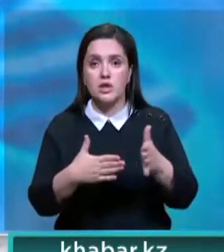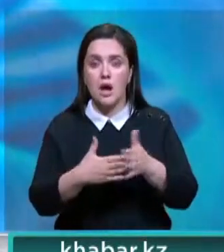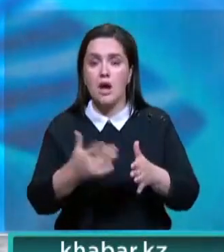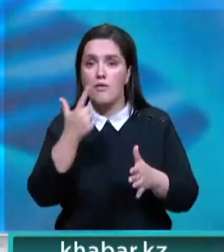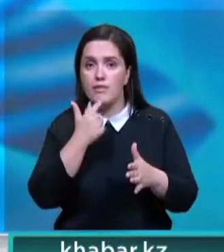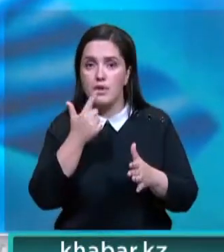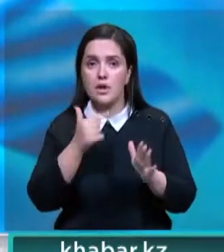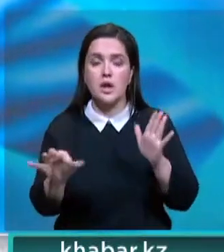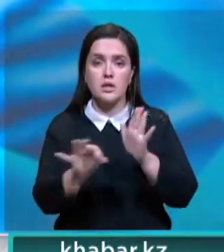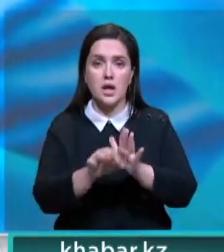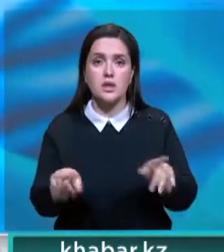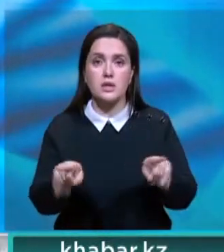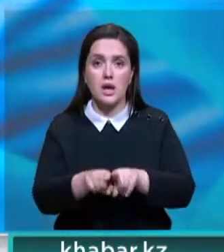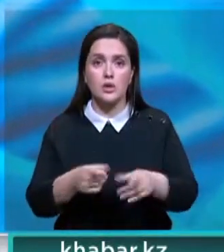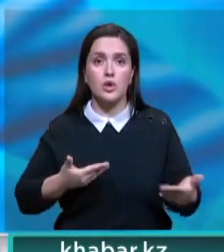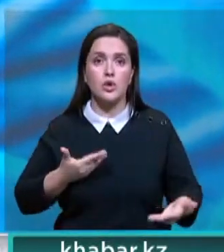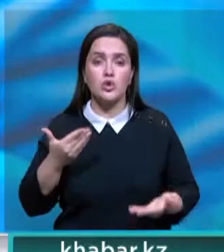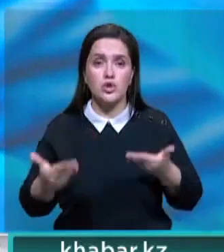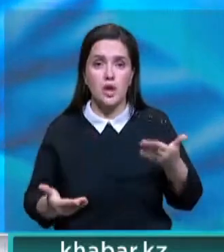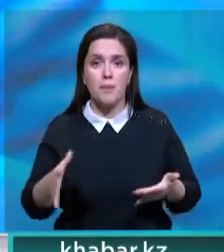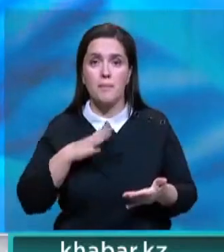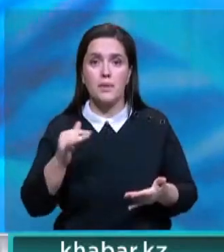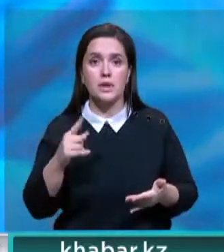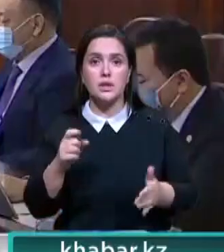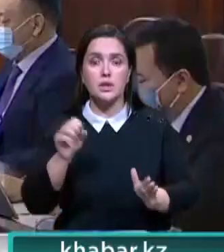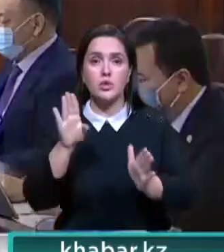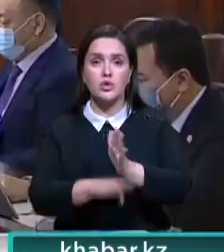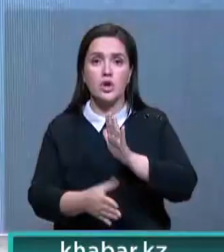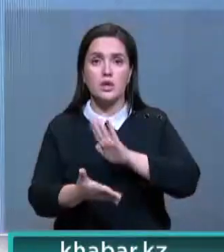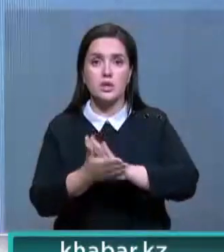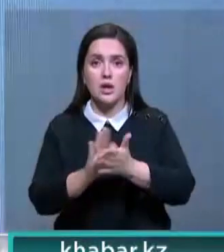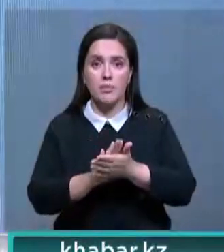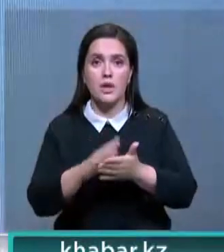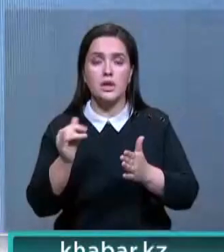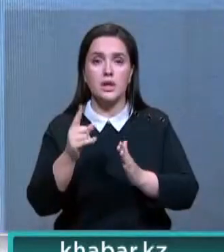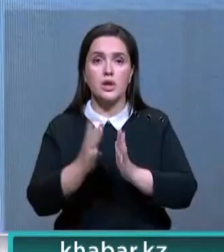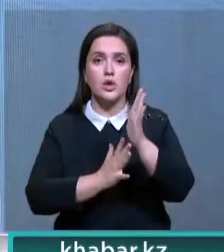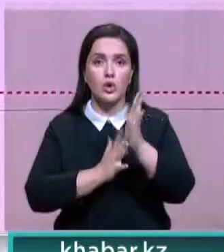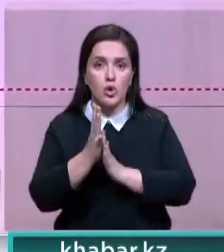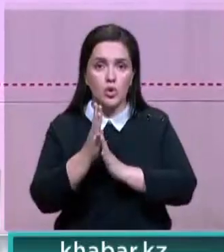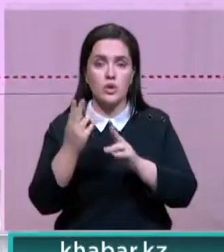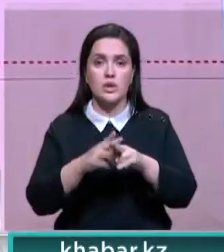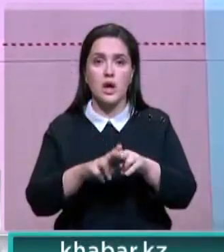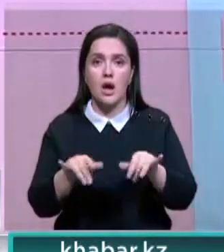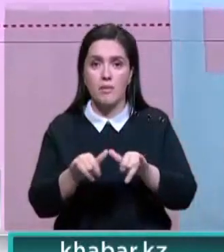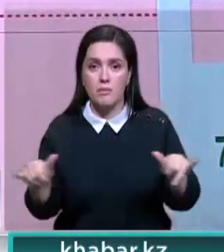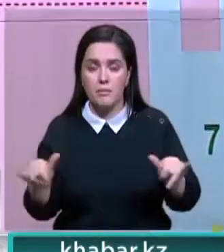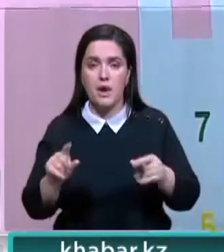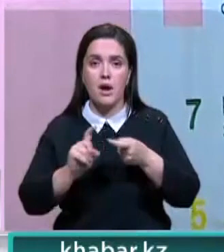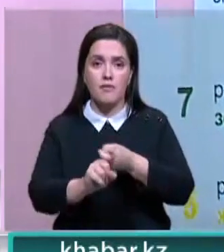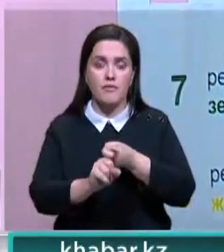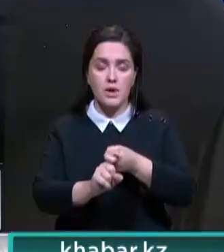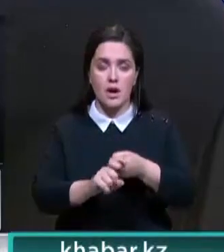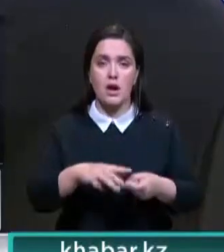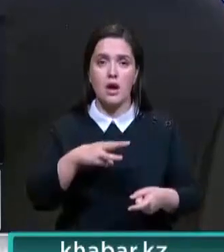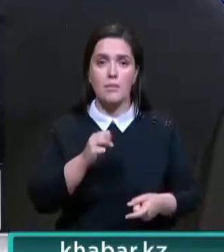ограничительные меры в красных зонах. На такой шаг правительство пришлось пропойти из-за ухудшения эпидситуации и